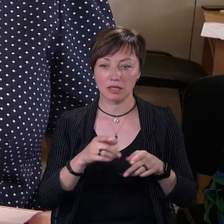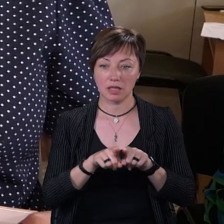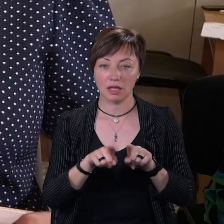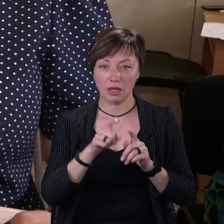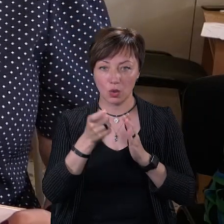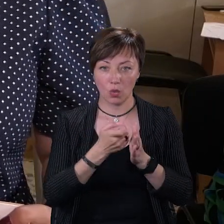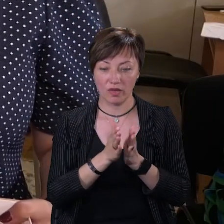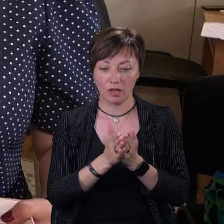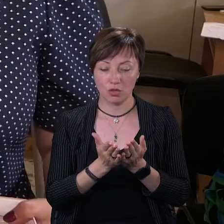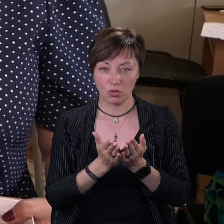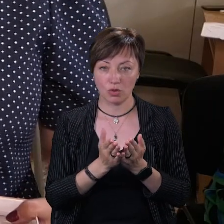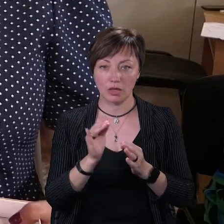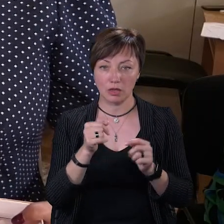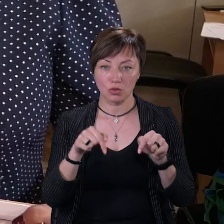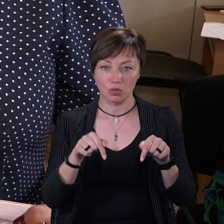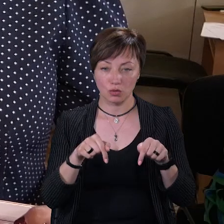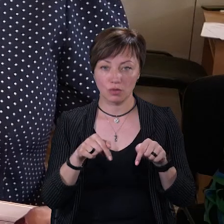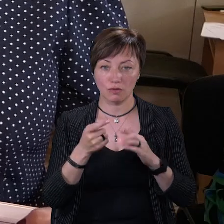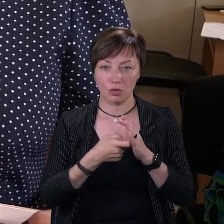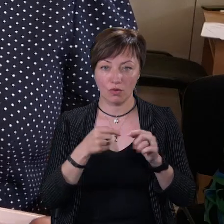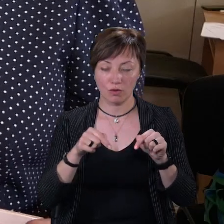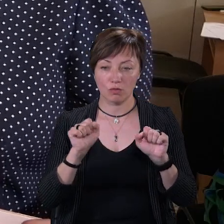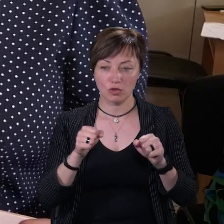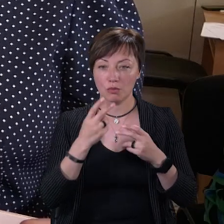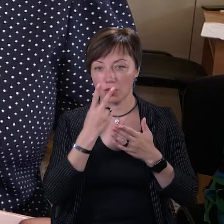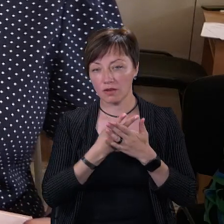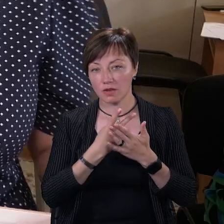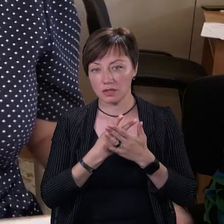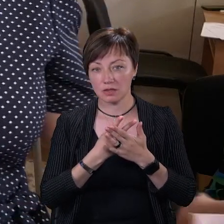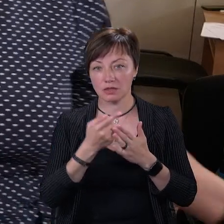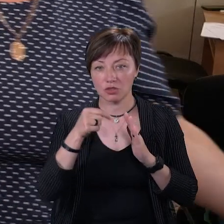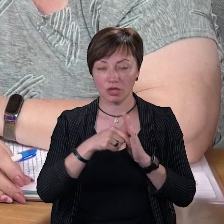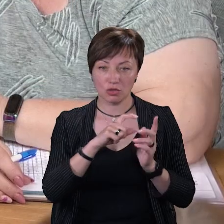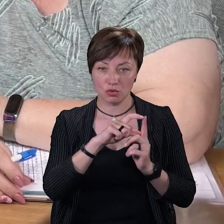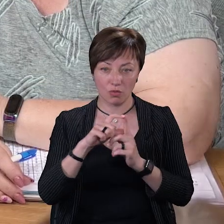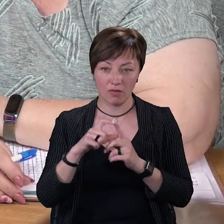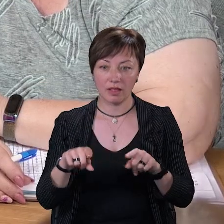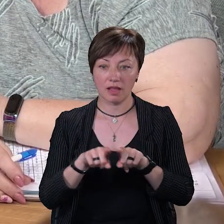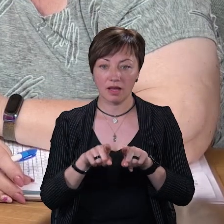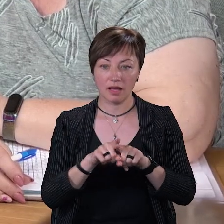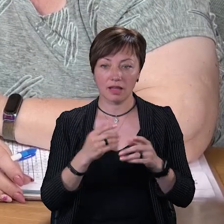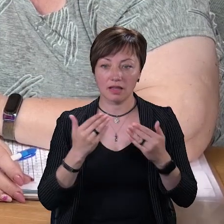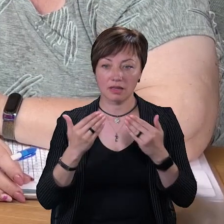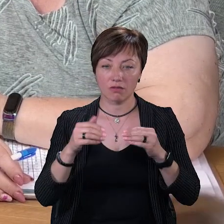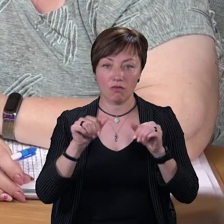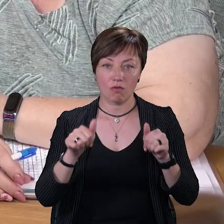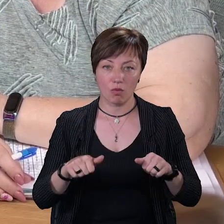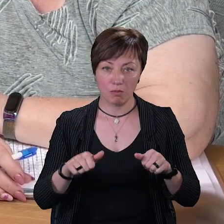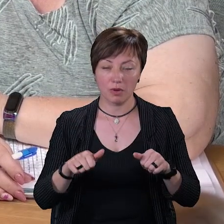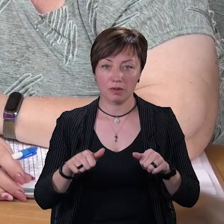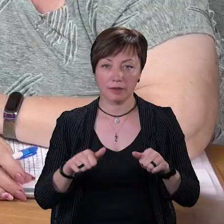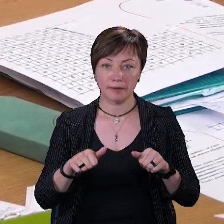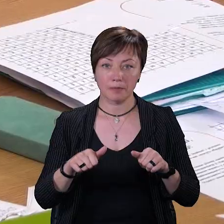такий довідничок. І тут в довідничку можна подивитися значення цього слова. Такі інтерактивні форми, вони